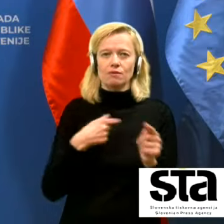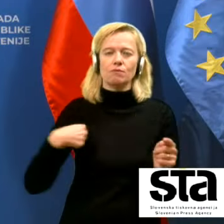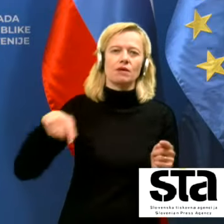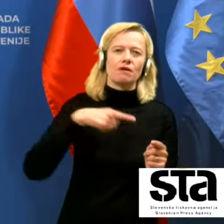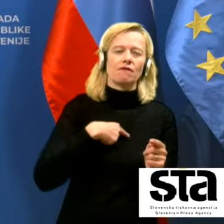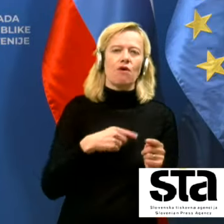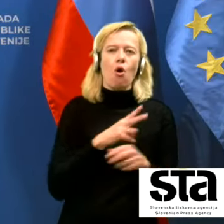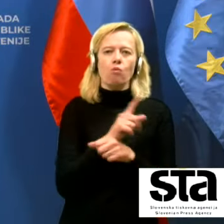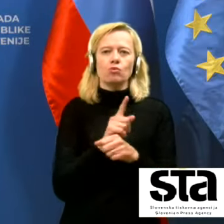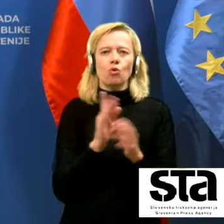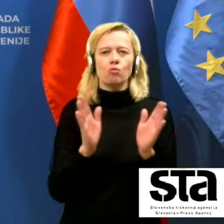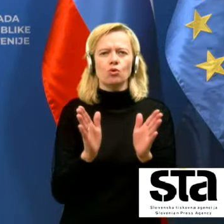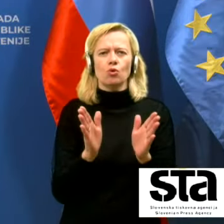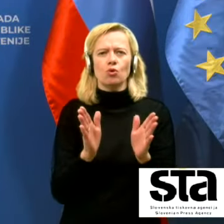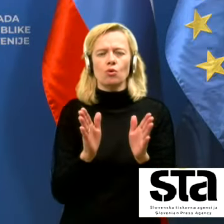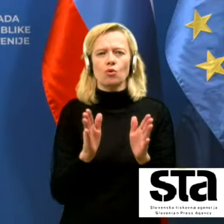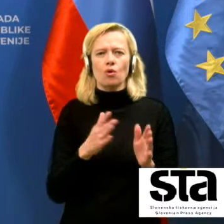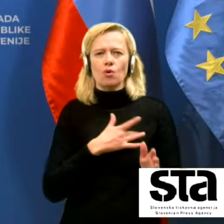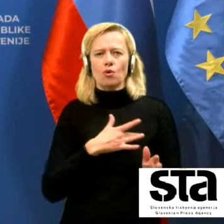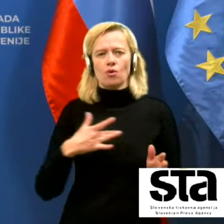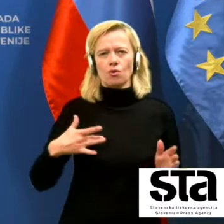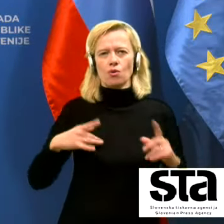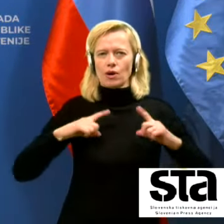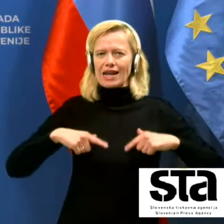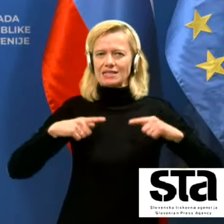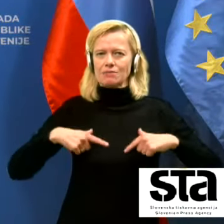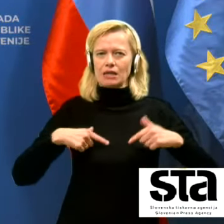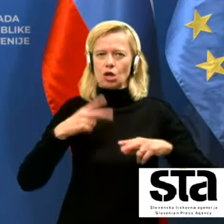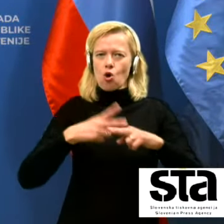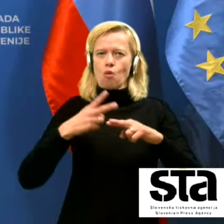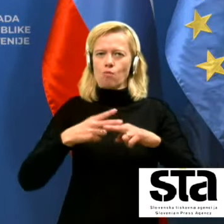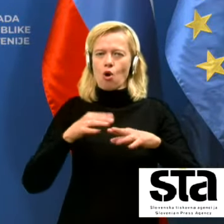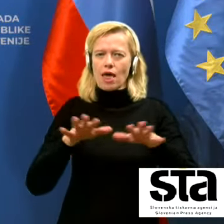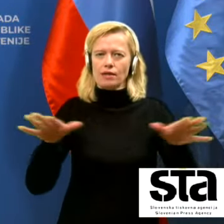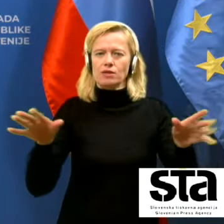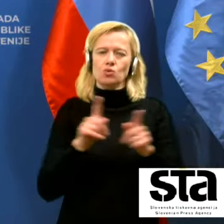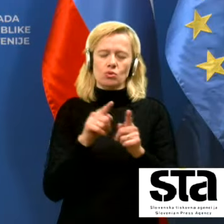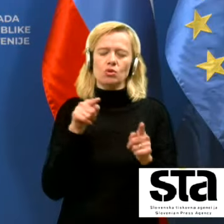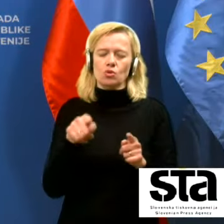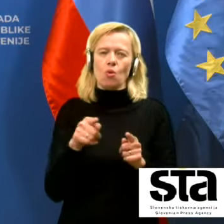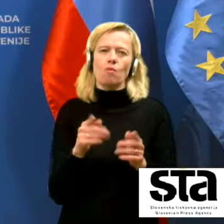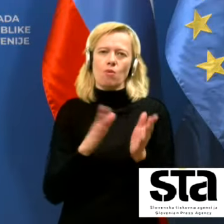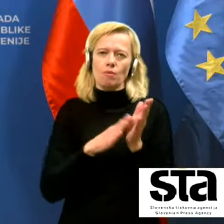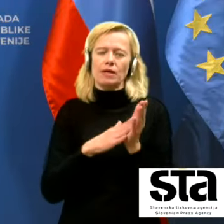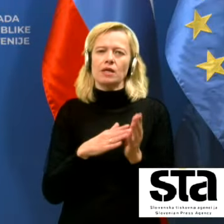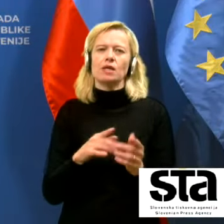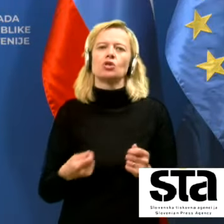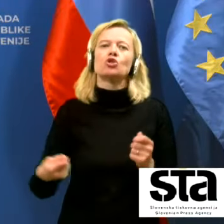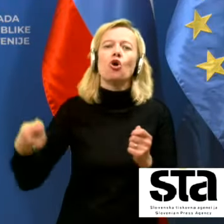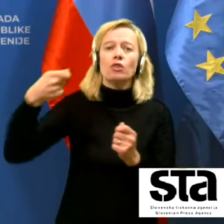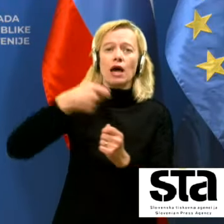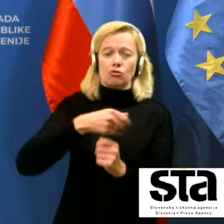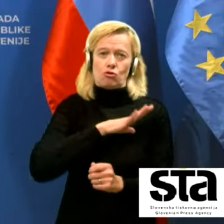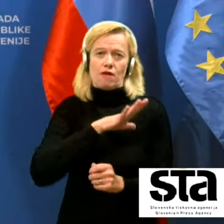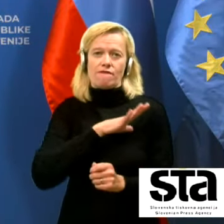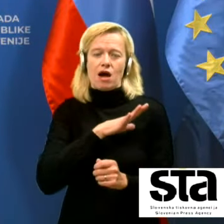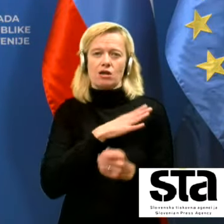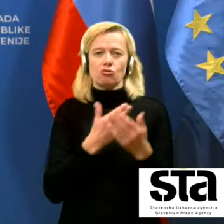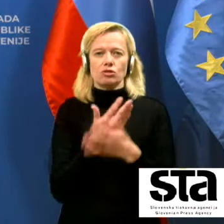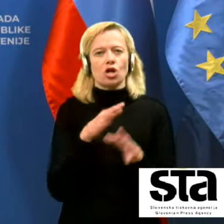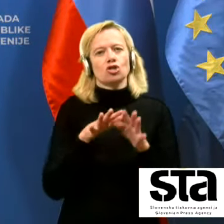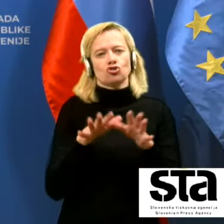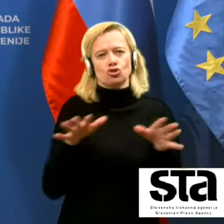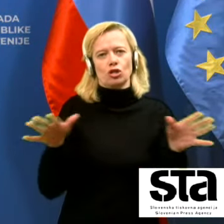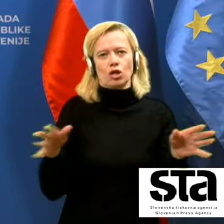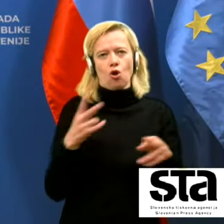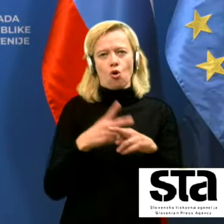respiratornih obolenj in tudi ta predstavlja, sveda, dodatno nevarnost za širjenje in